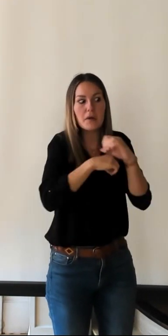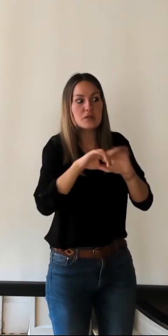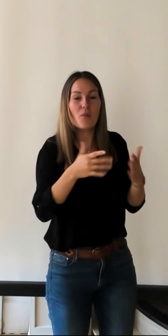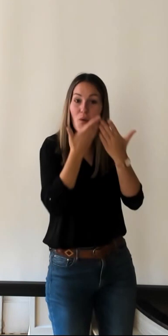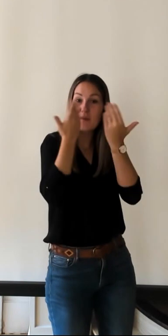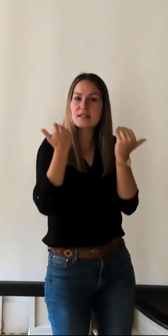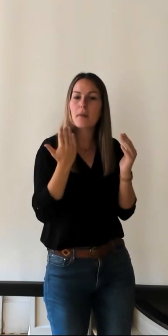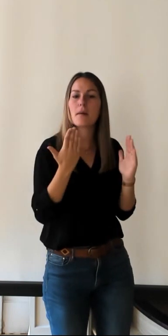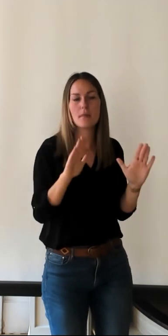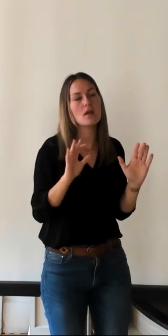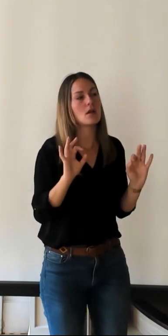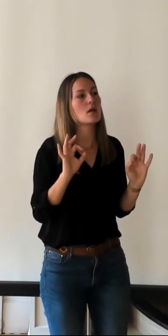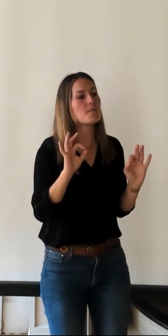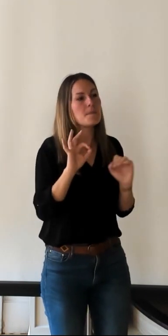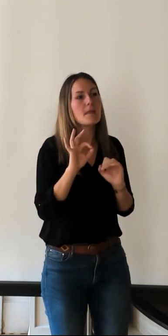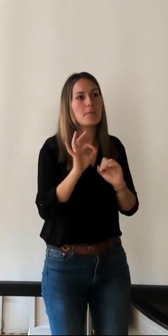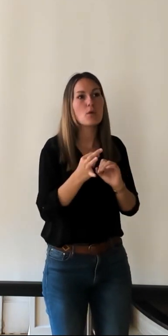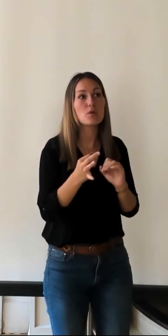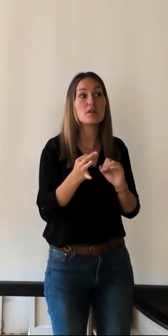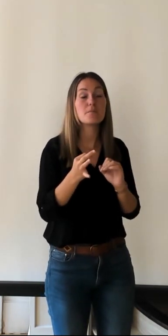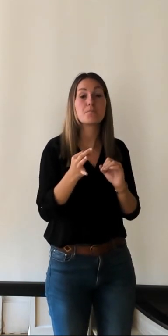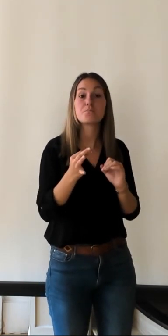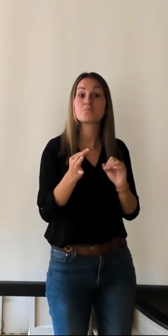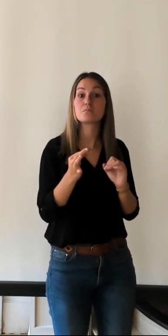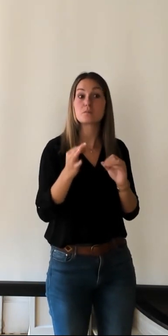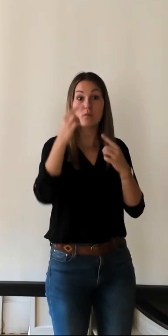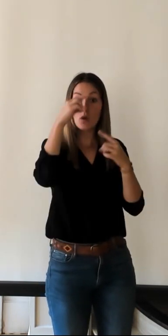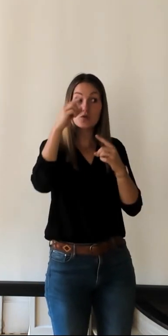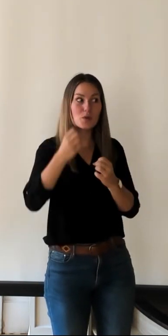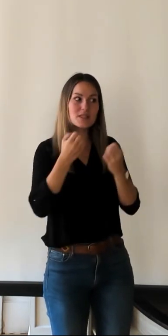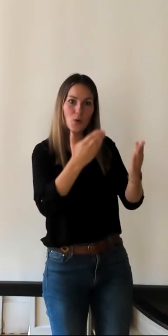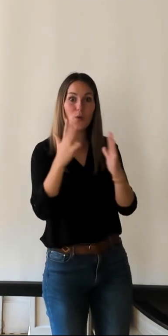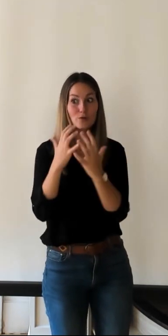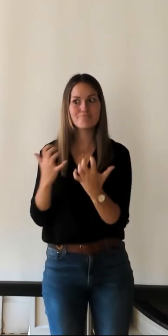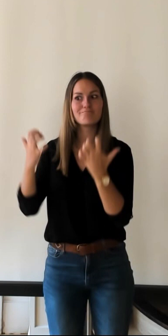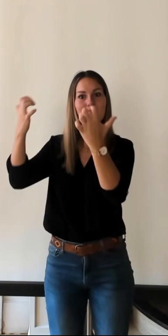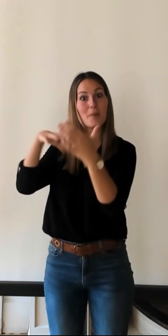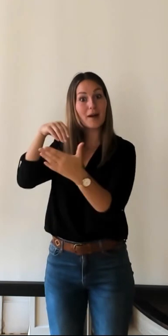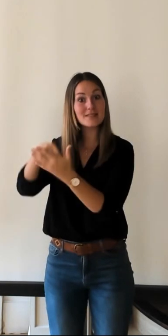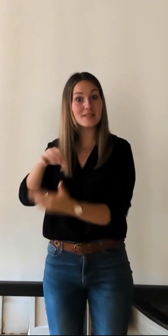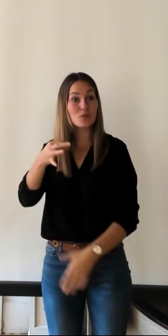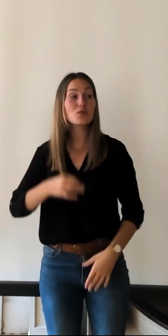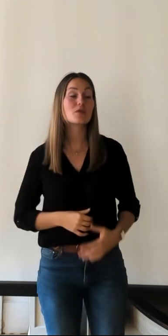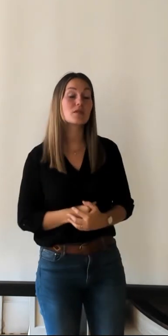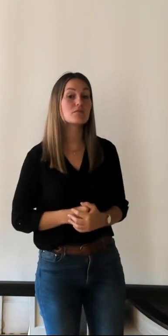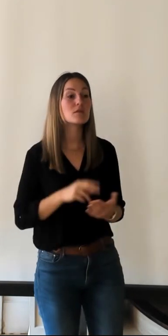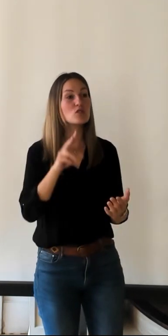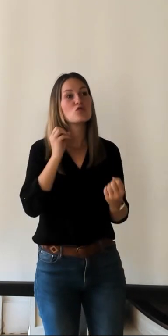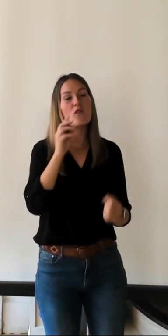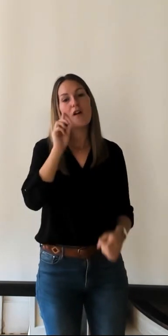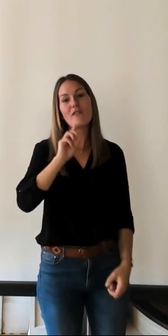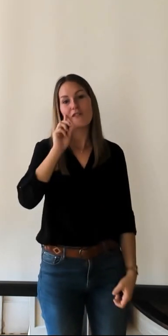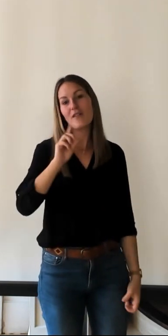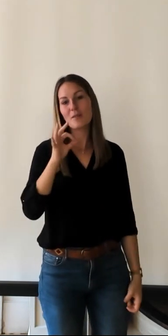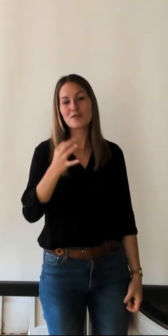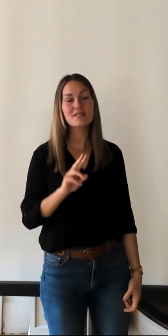c'était surtout les excursions pour les les accompagnants c'est vrai que c'était souvent des femmes à